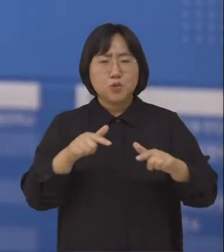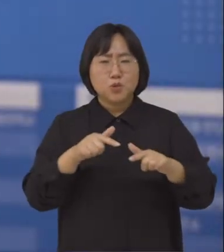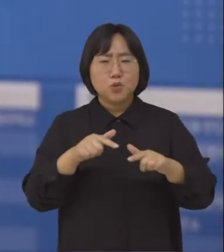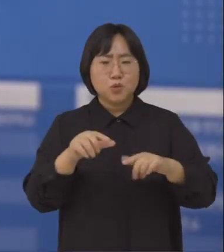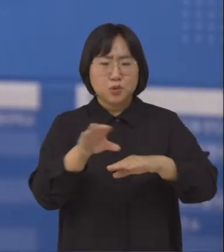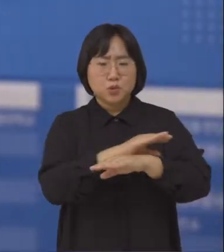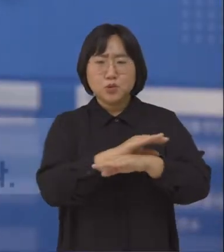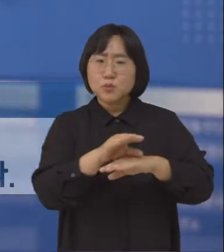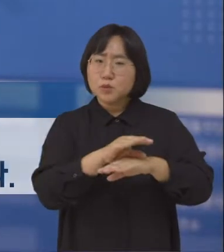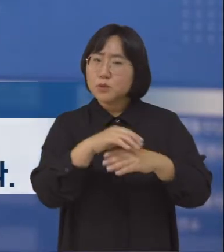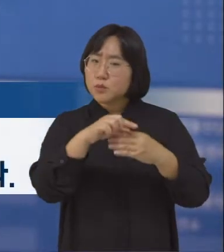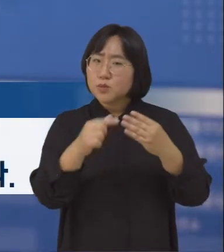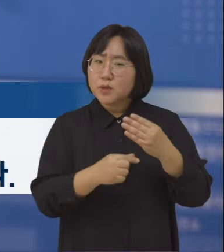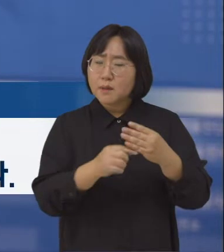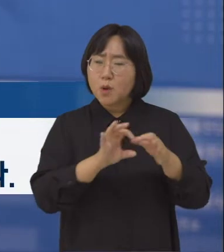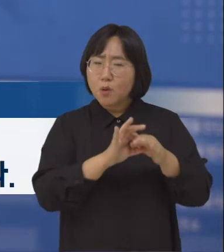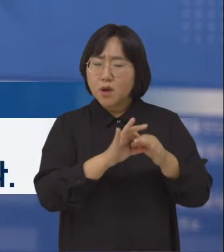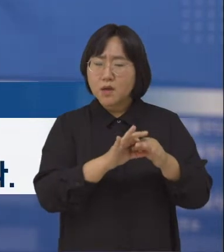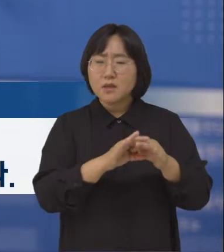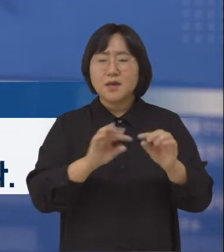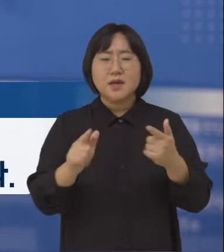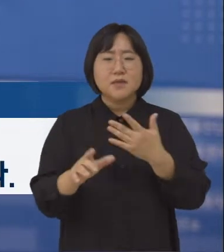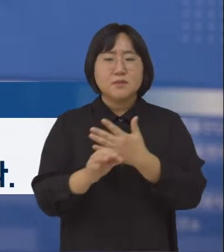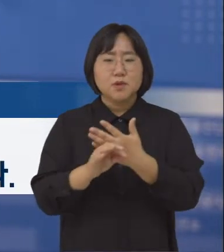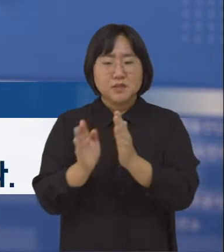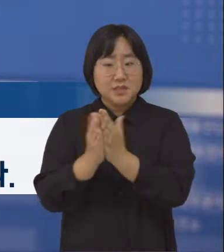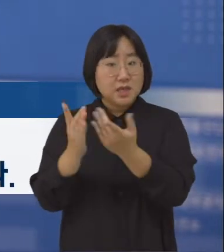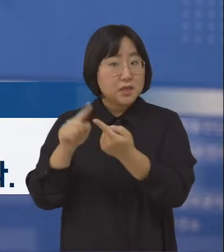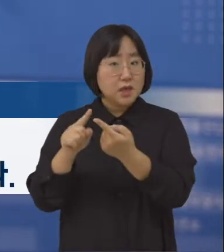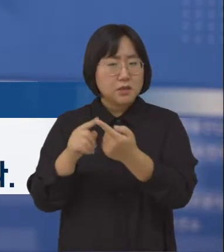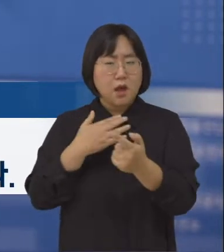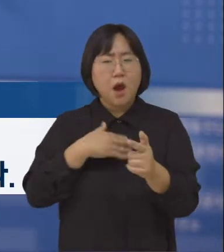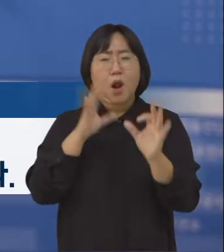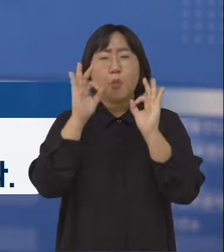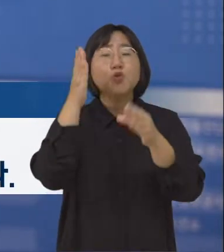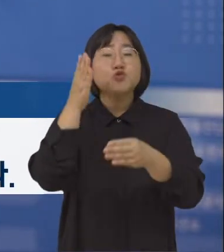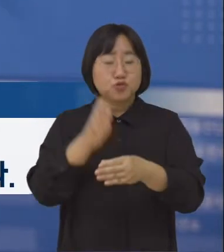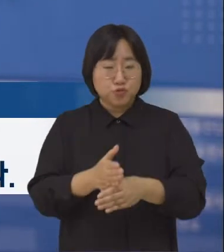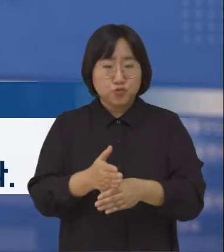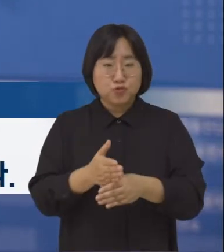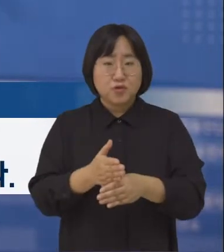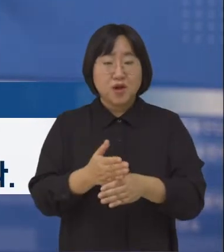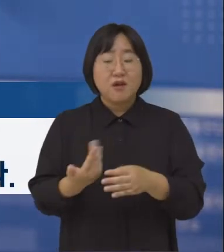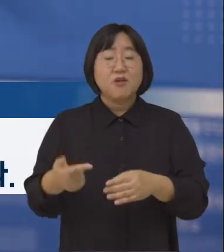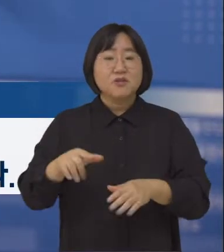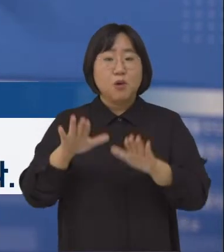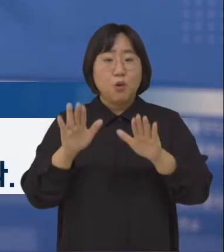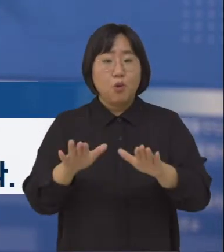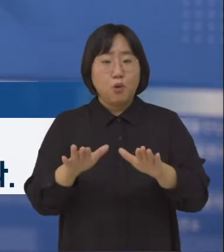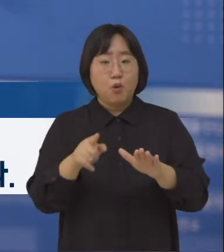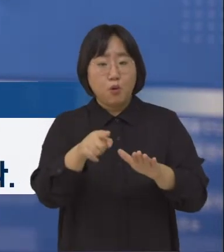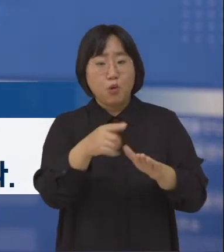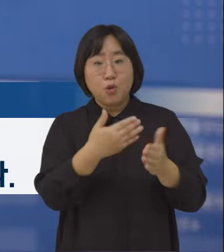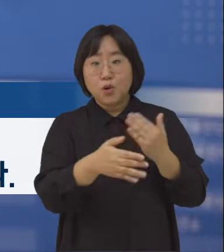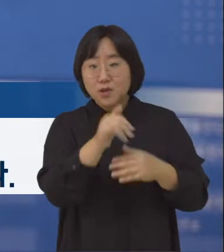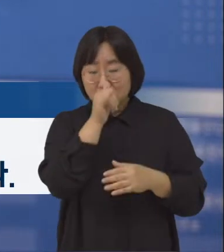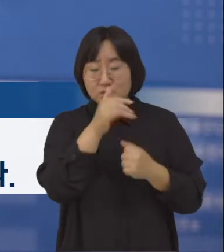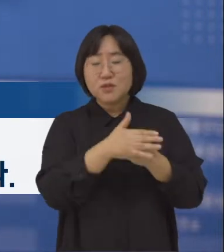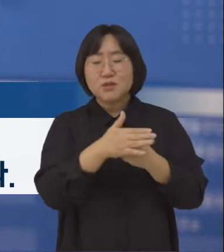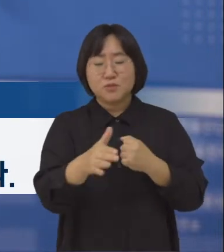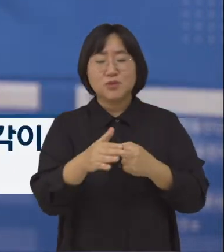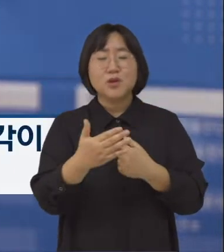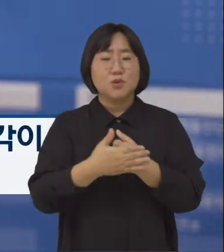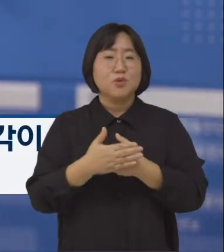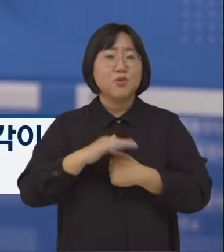사업이나 아니면 책에 대해서 좀 알아보고 있었는데 여기서 그런 체험들을 할 수 있어서 진로 선택에 도움이 된 것 같습니다.